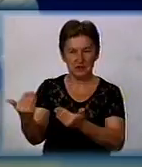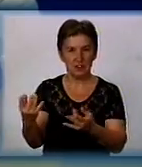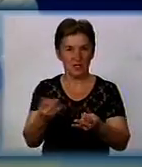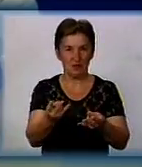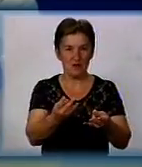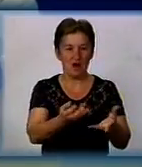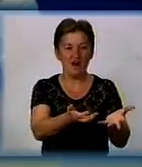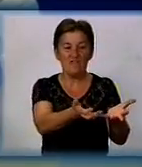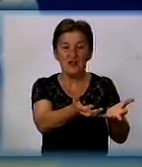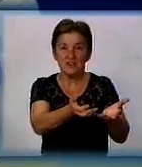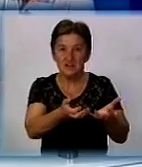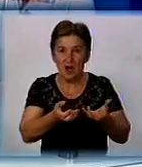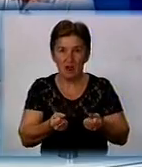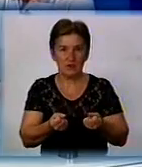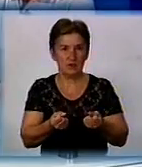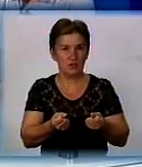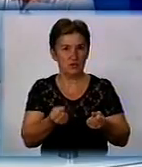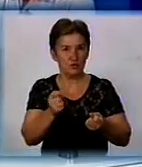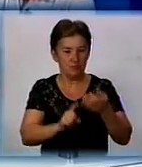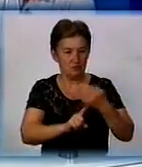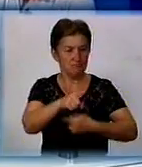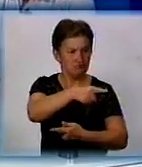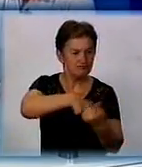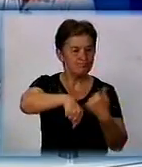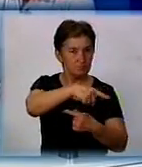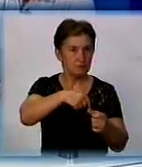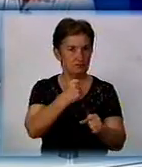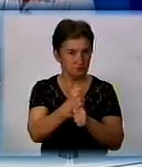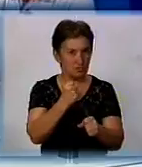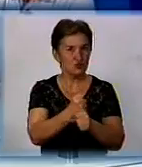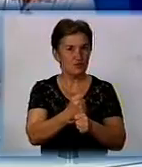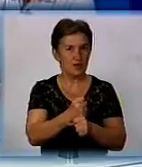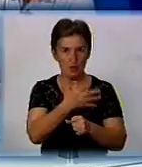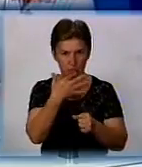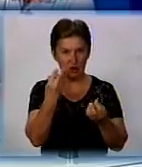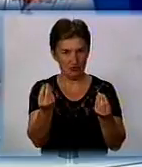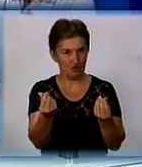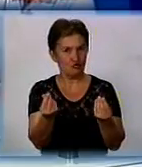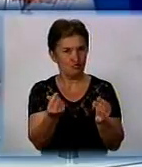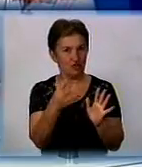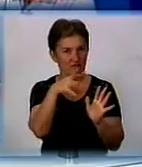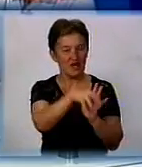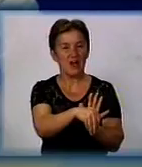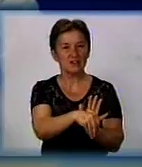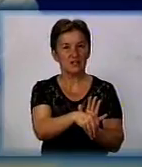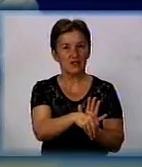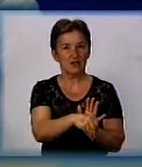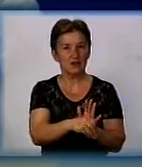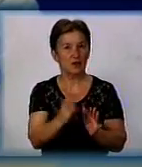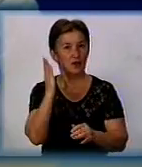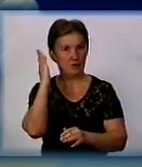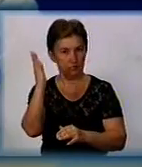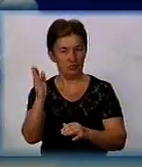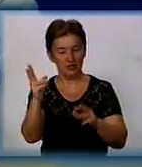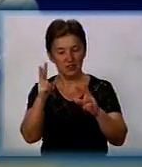треба ще, але щоб воно запрацювало, треба вкласти досить багато грошей. Безусловно, безусловно, буде розмотана